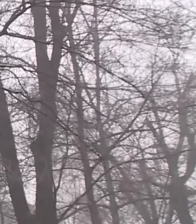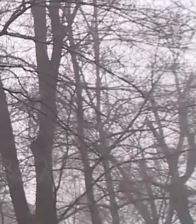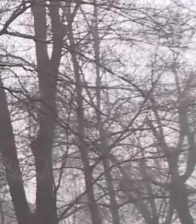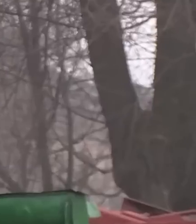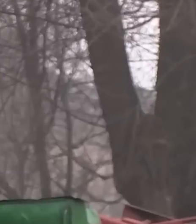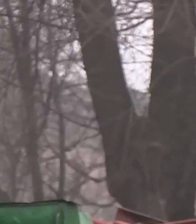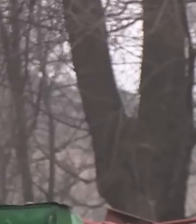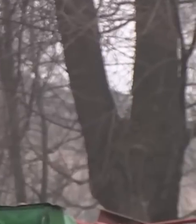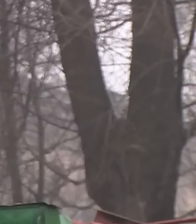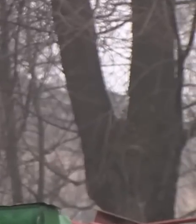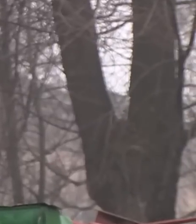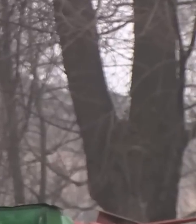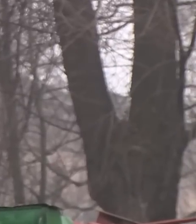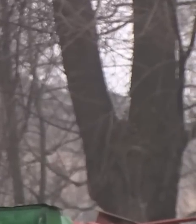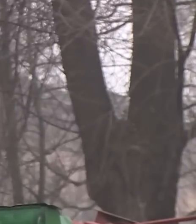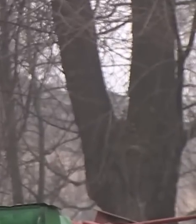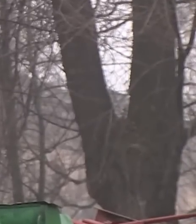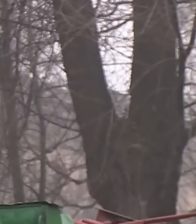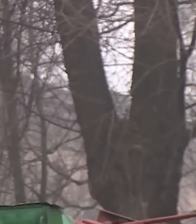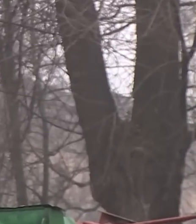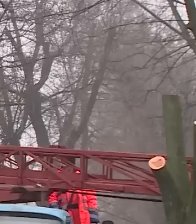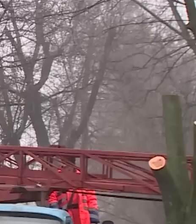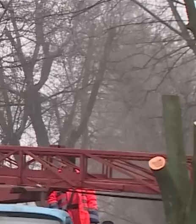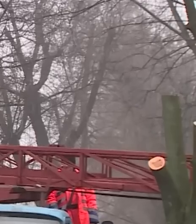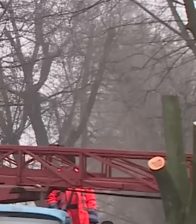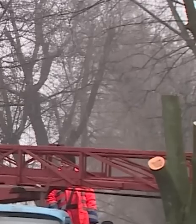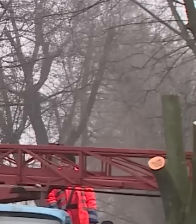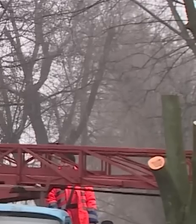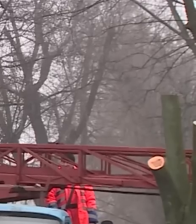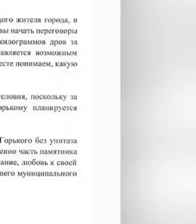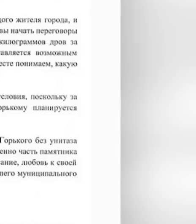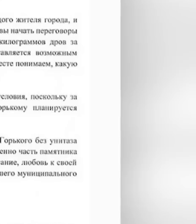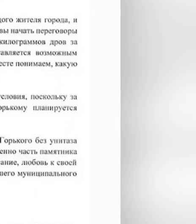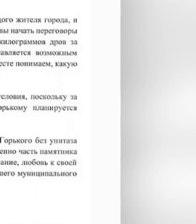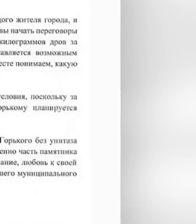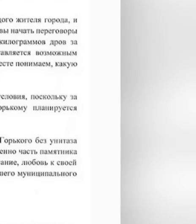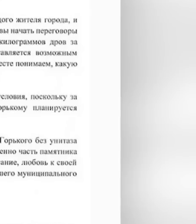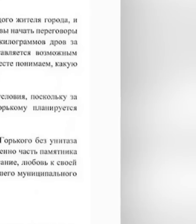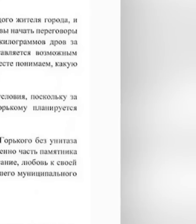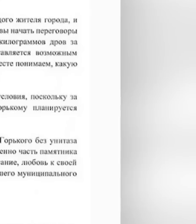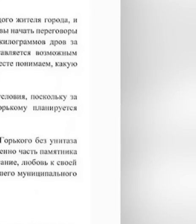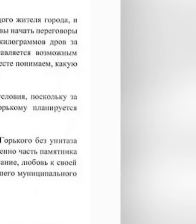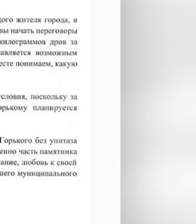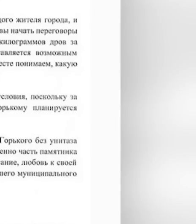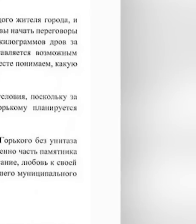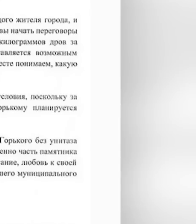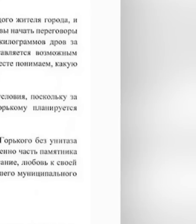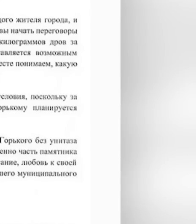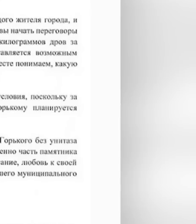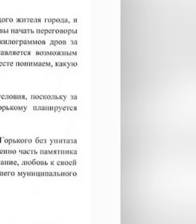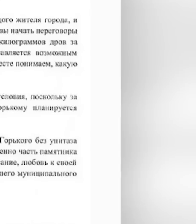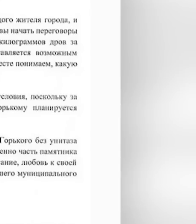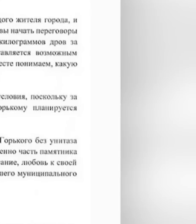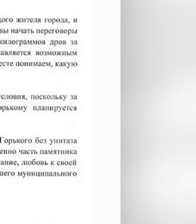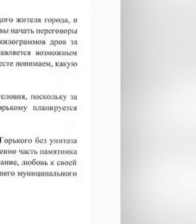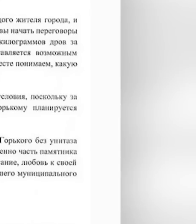'ятника Горькому. Росіян також потролили за життя у радянському минулому. Ваша адміністрація трохи застрягла в минулому,